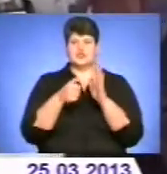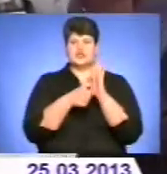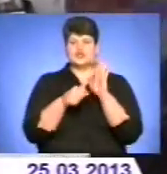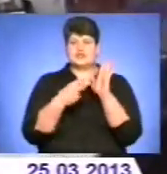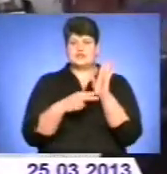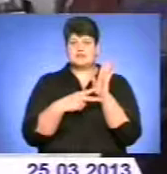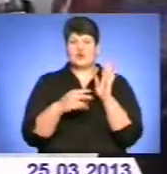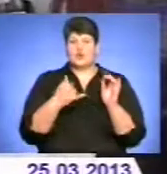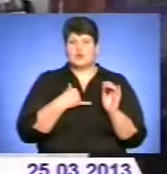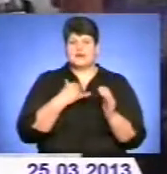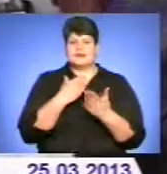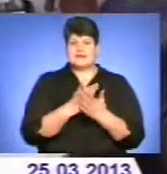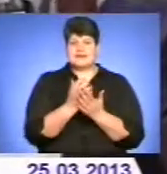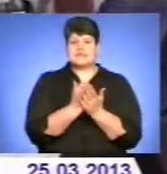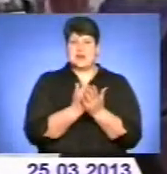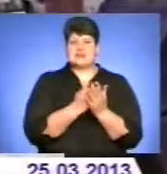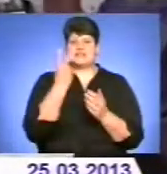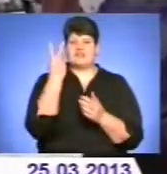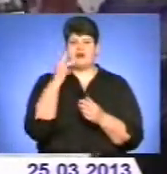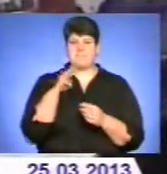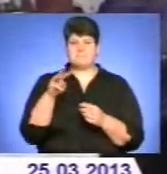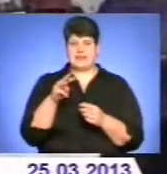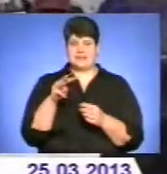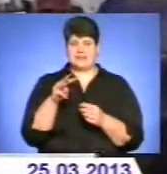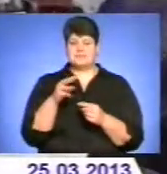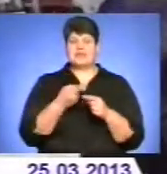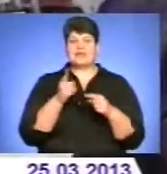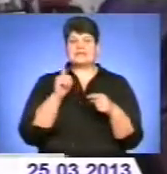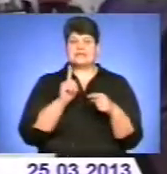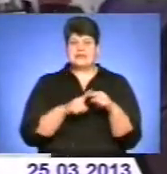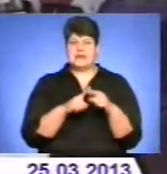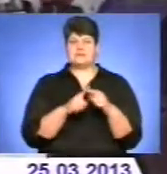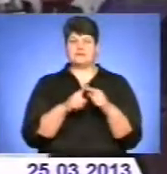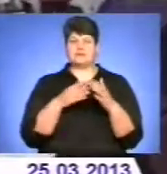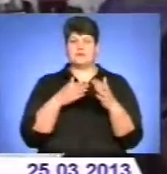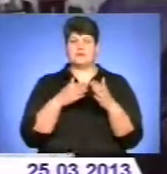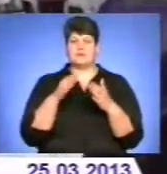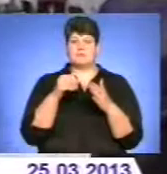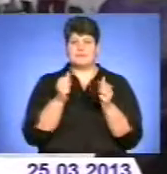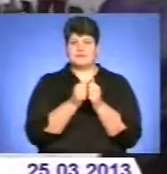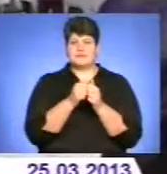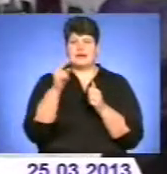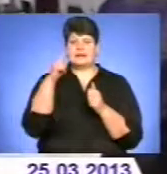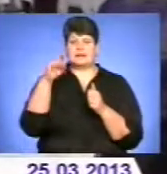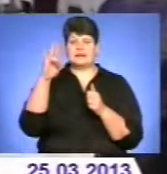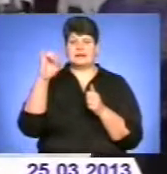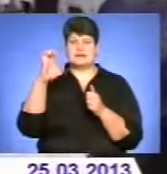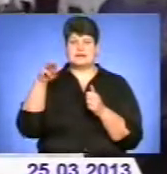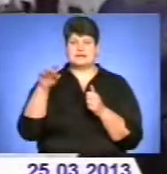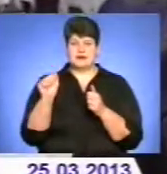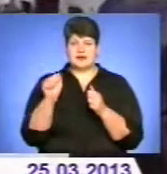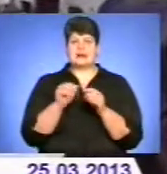в нас є запас 2 метри. Це критичний рівень вихід на заплаву по Дністру. Критичний рівень